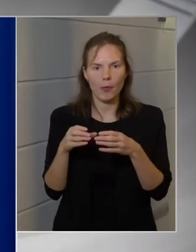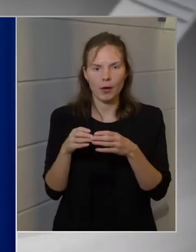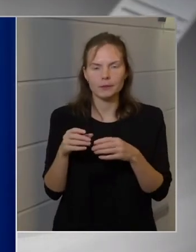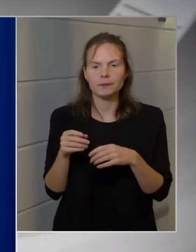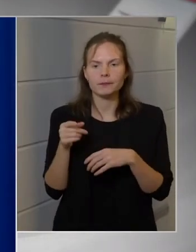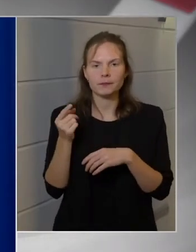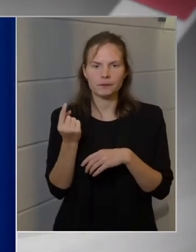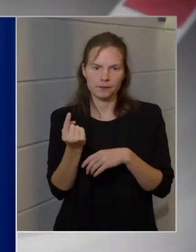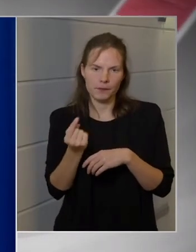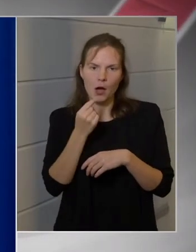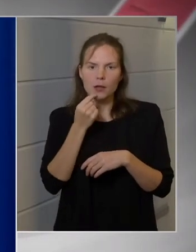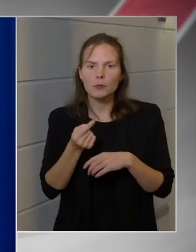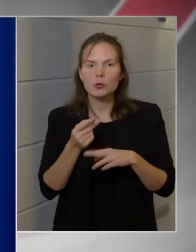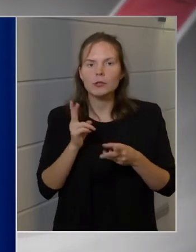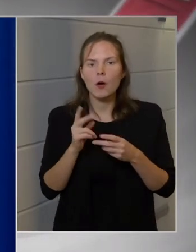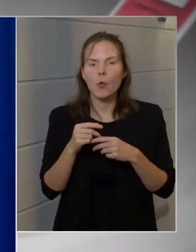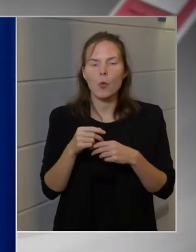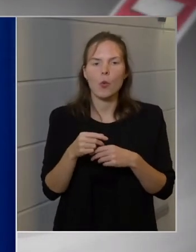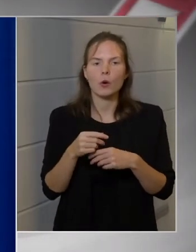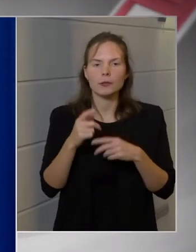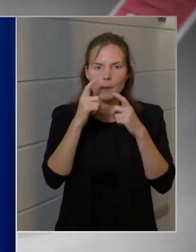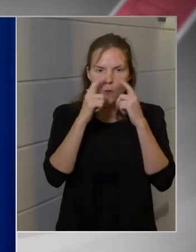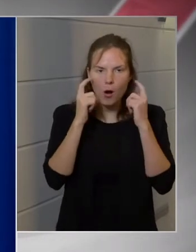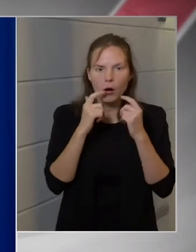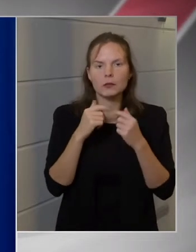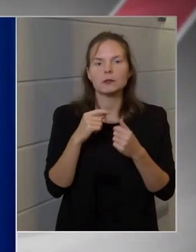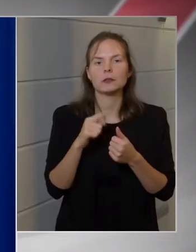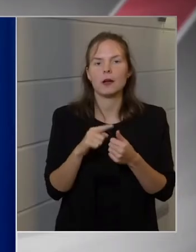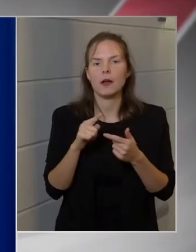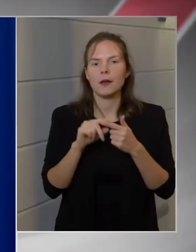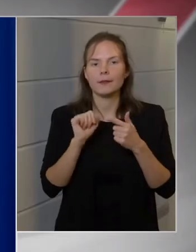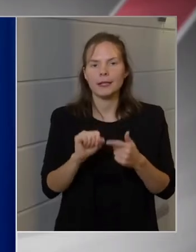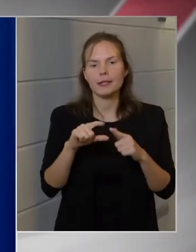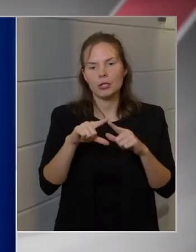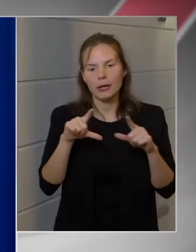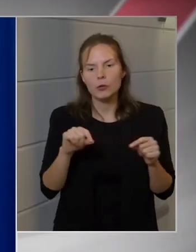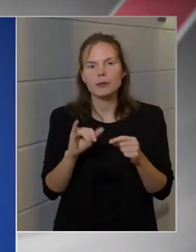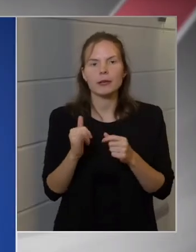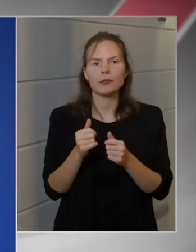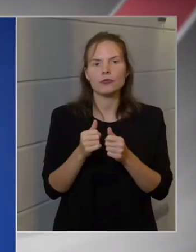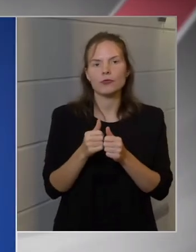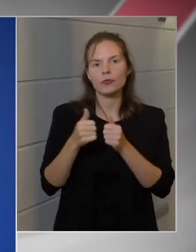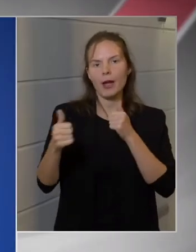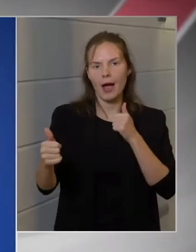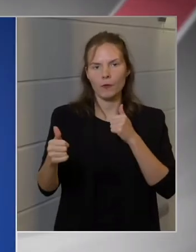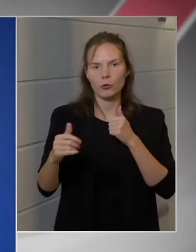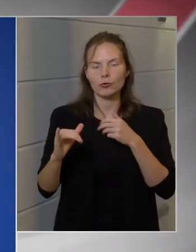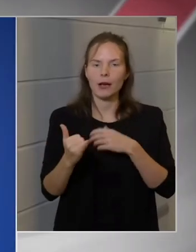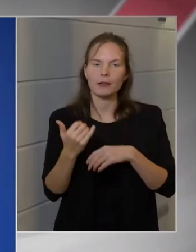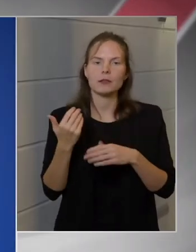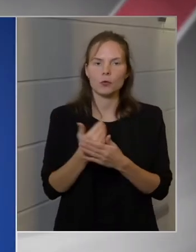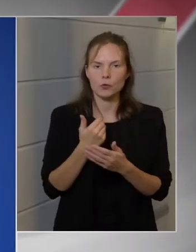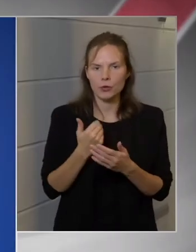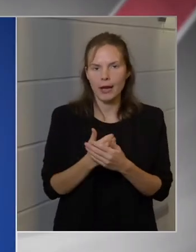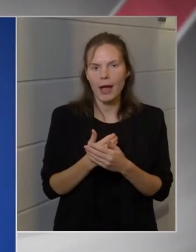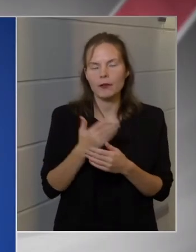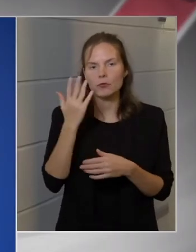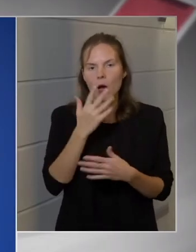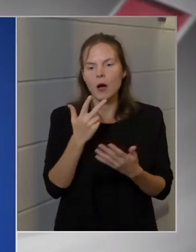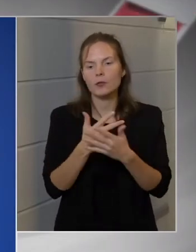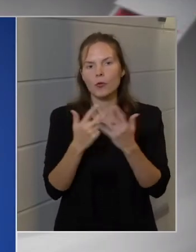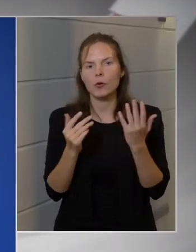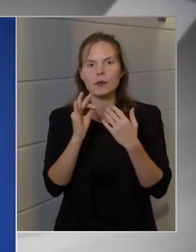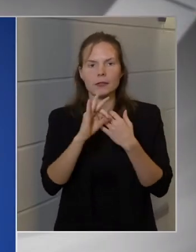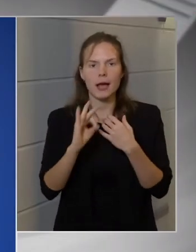mondta, hogy maszkra, védettségigazolványra és távolságtartásra is szükség lehet ott, ahol 80%-osnál alacsonyabb